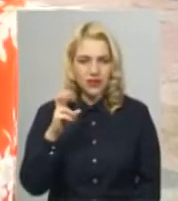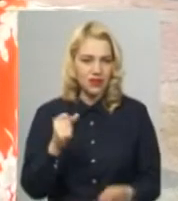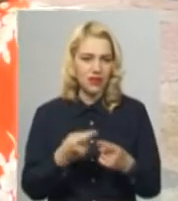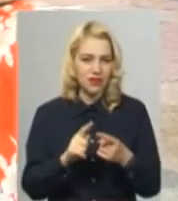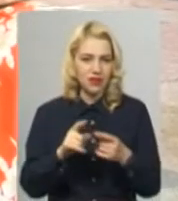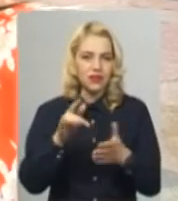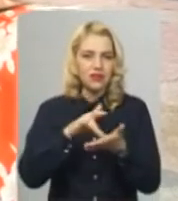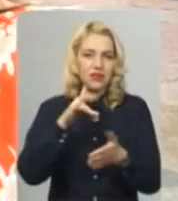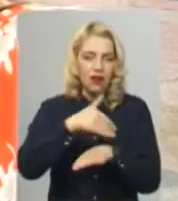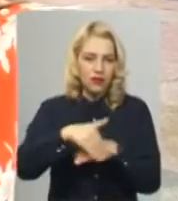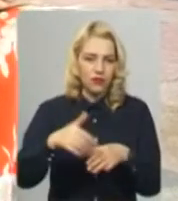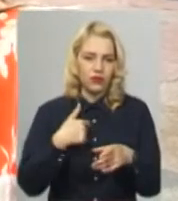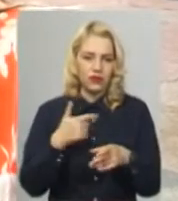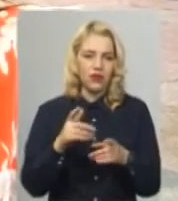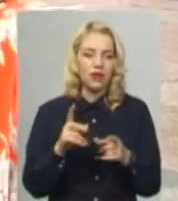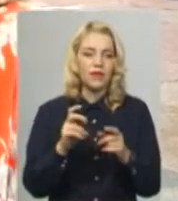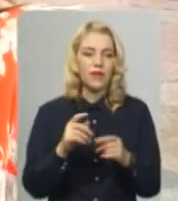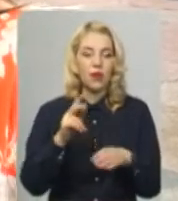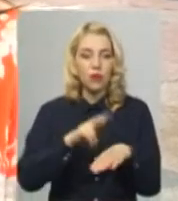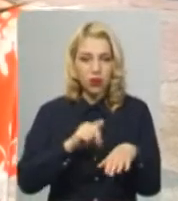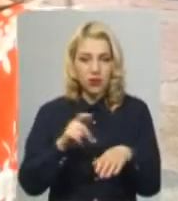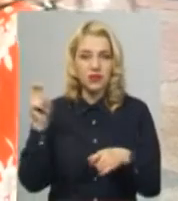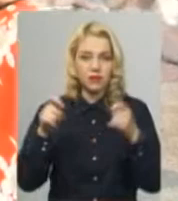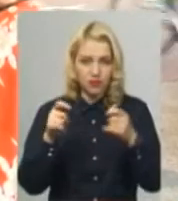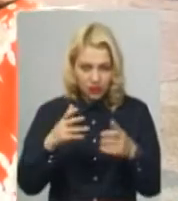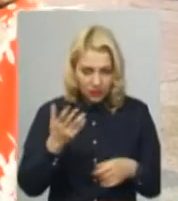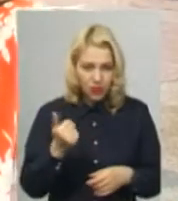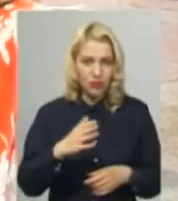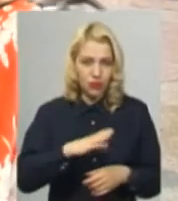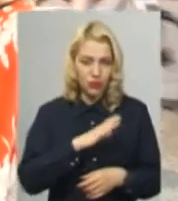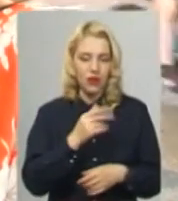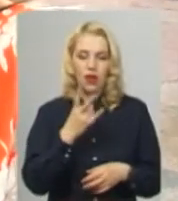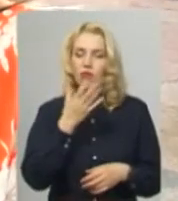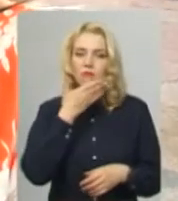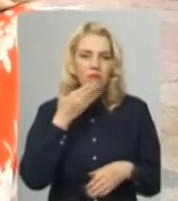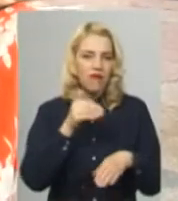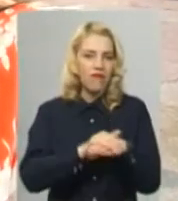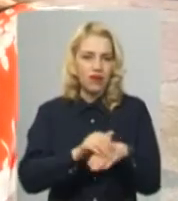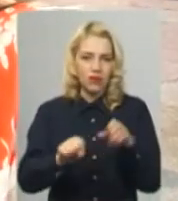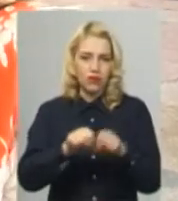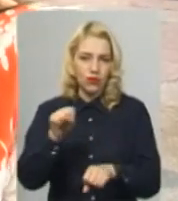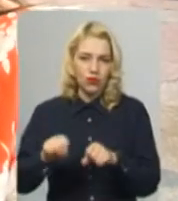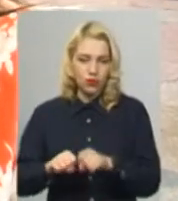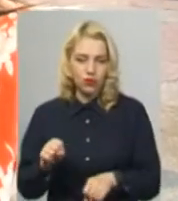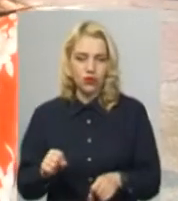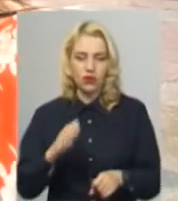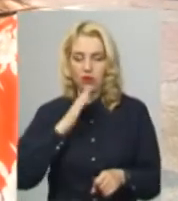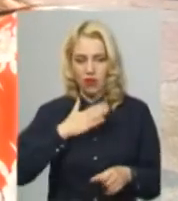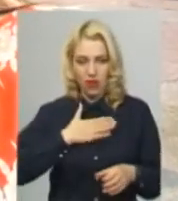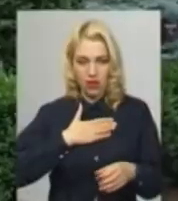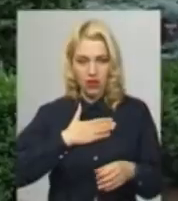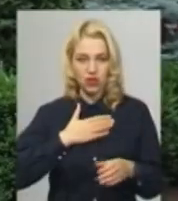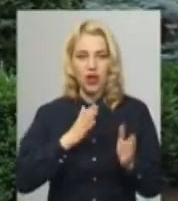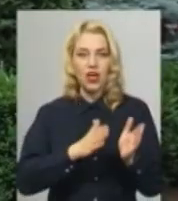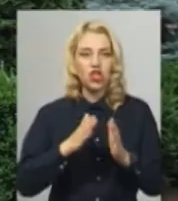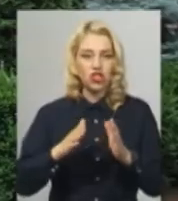патрульної поліції були, але так, як не було зафіксовано жодних правопорушень з нашої сторони, режим шуму ми не